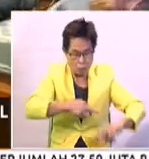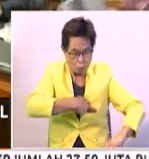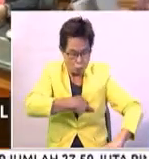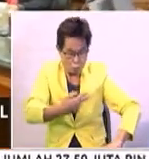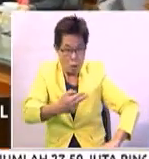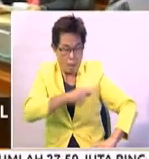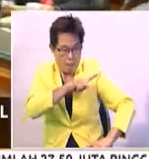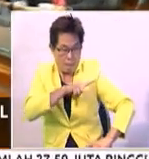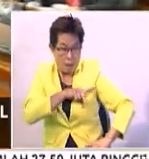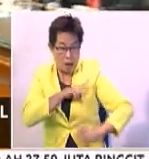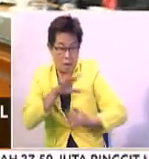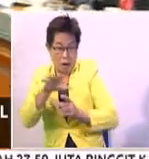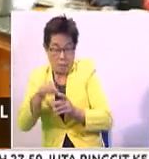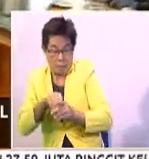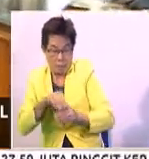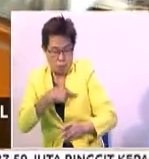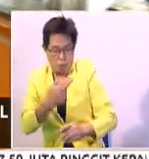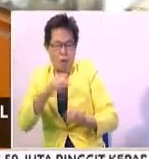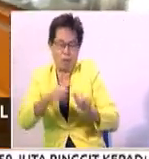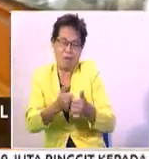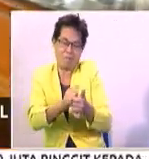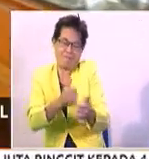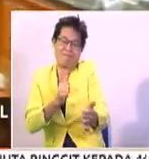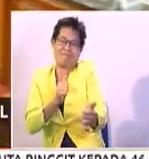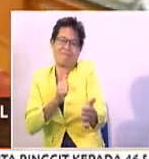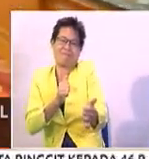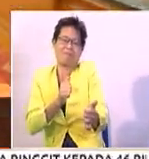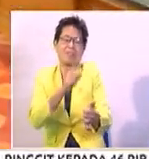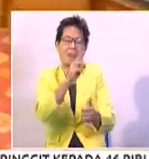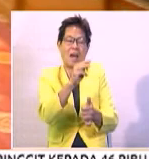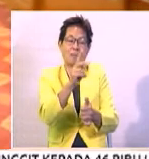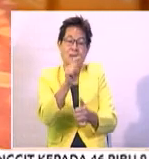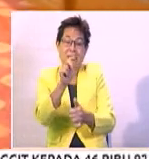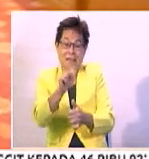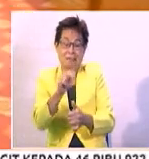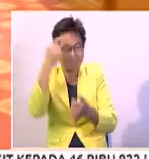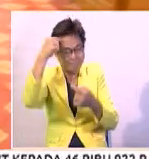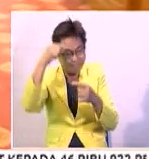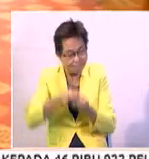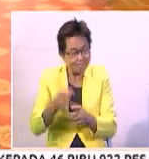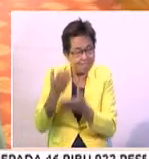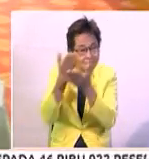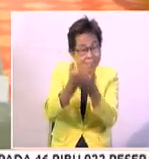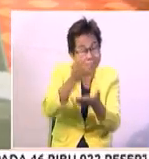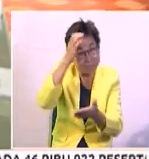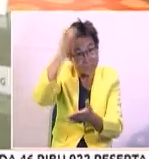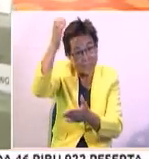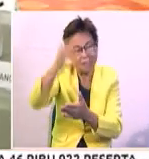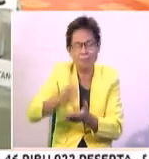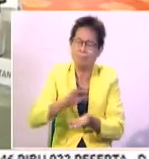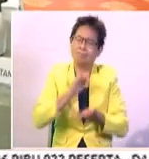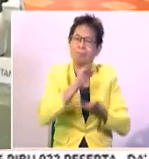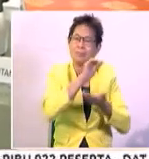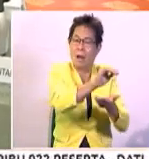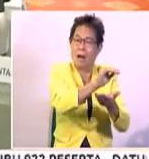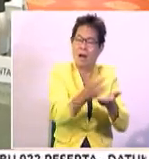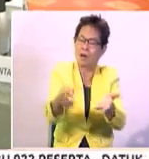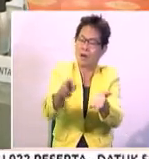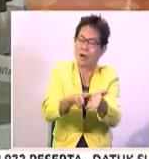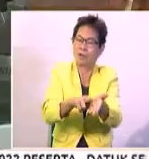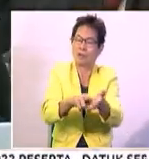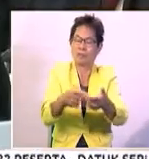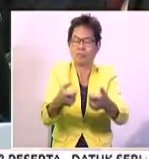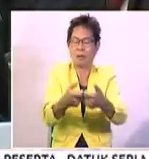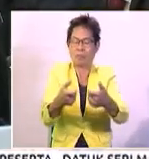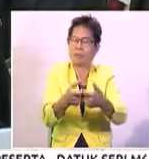kepada pemilik-pemilik yang terlibat boleh dielakkan. Dalam pada itu, MTN juga bersetuju dengan cadangan konsep perserahan dan pendaftaran secara